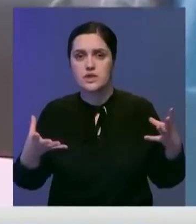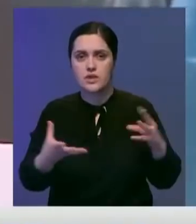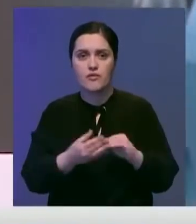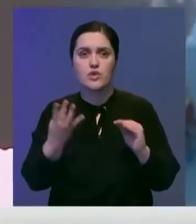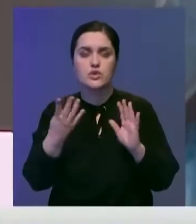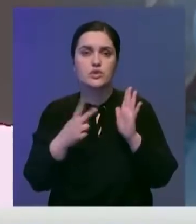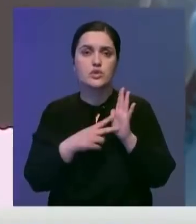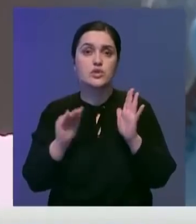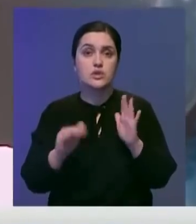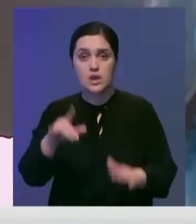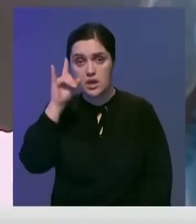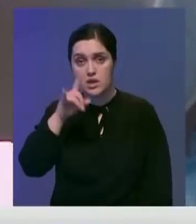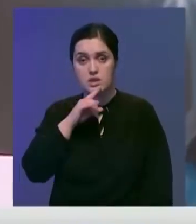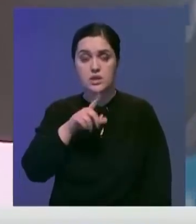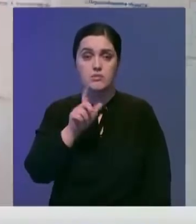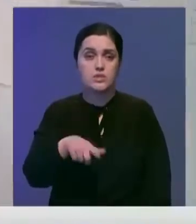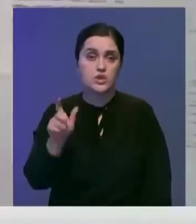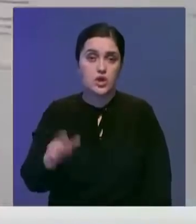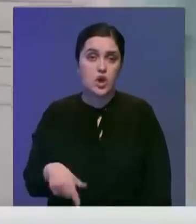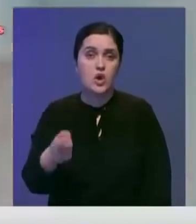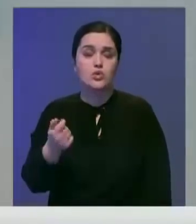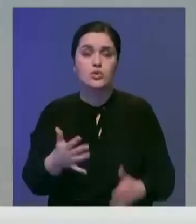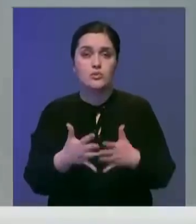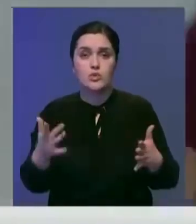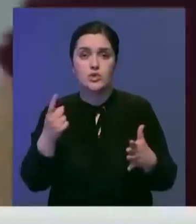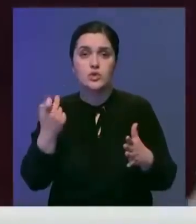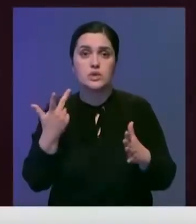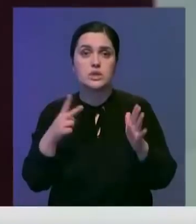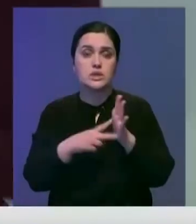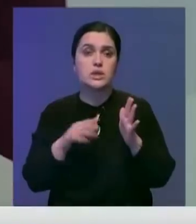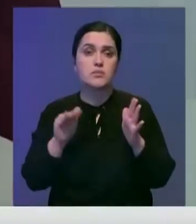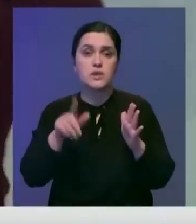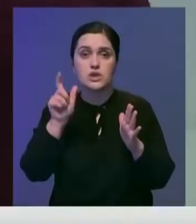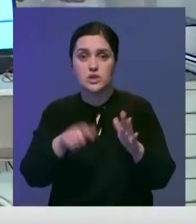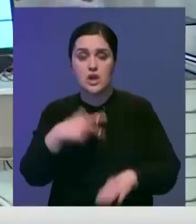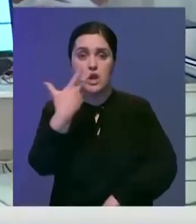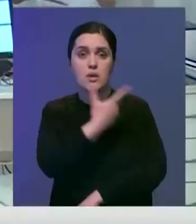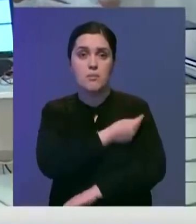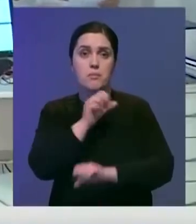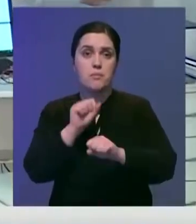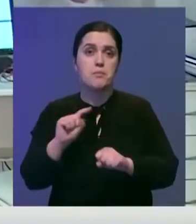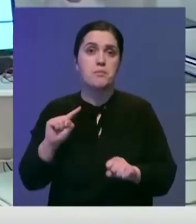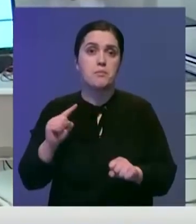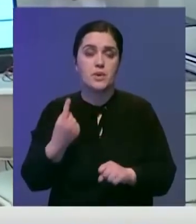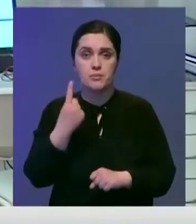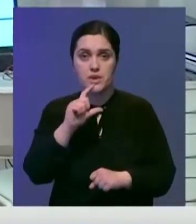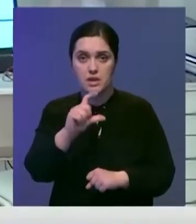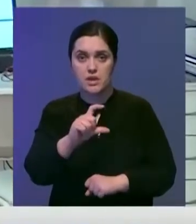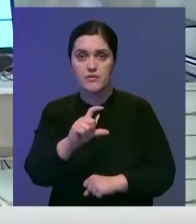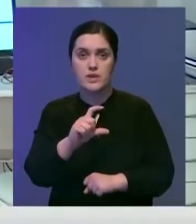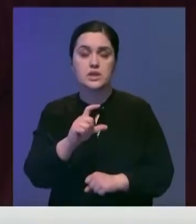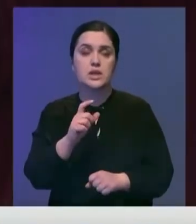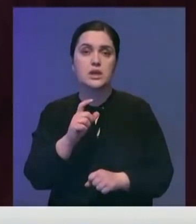завершили всего порядка 47 тысяч казахстанцев. Чуть больше 137 тысяч человек привились первым